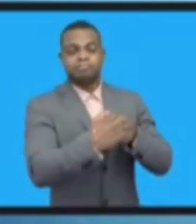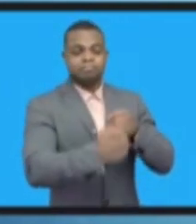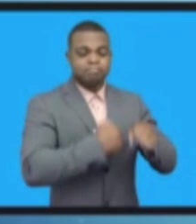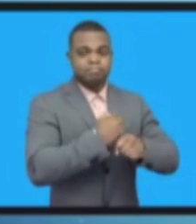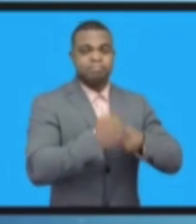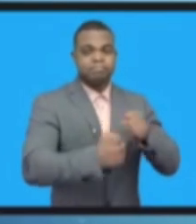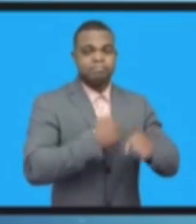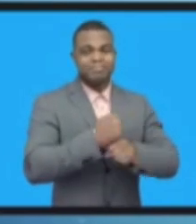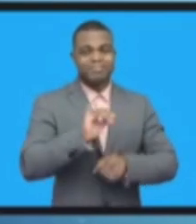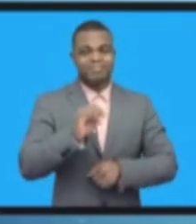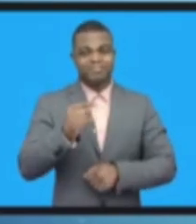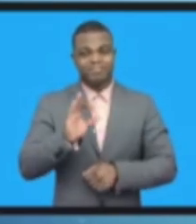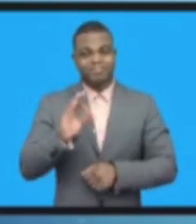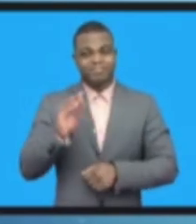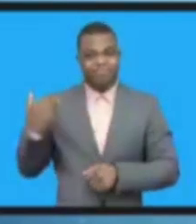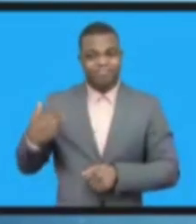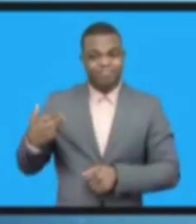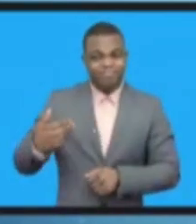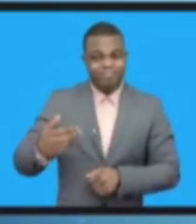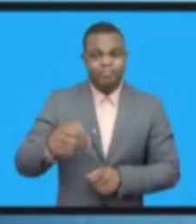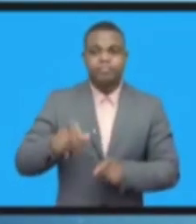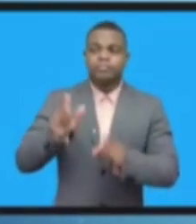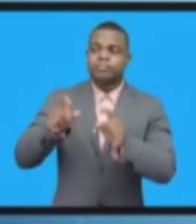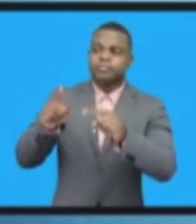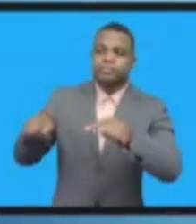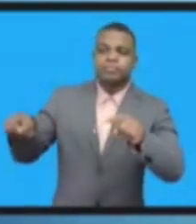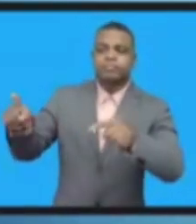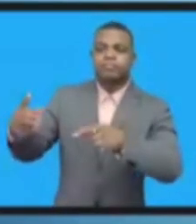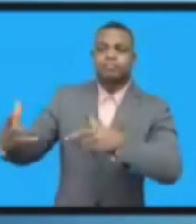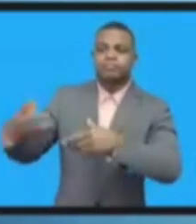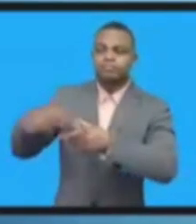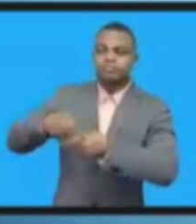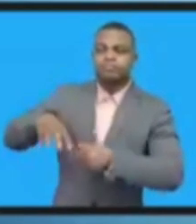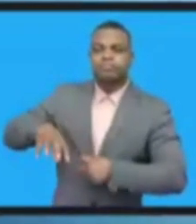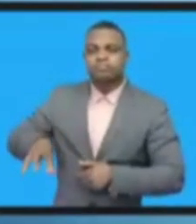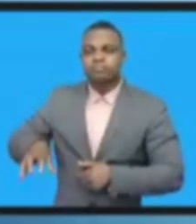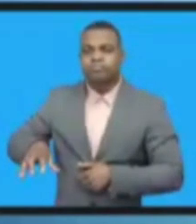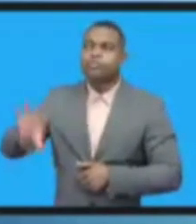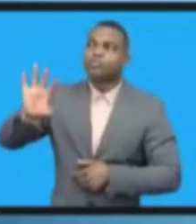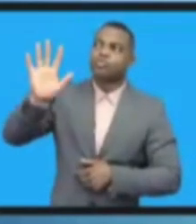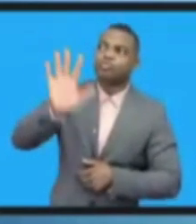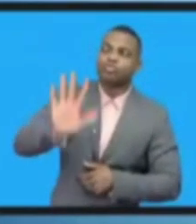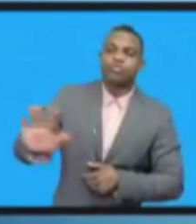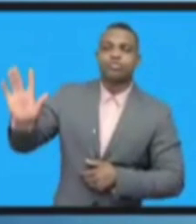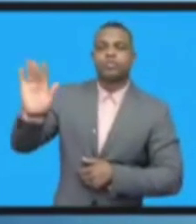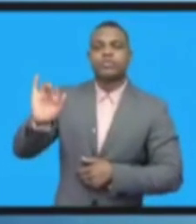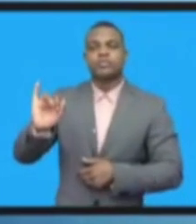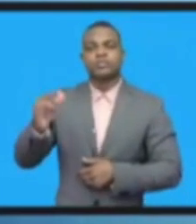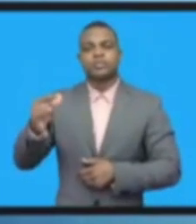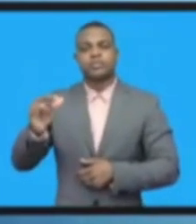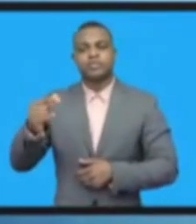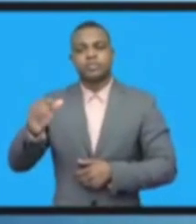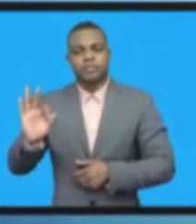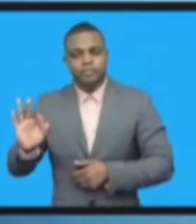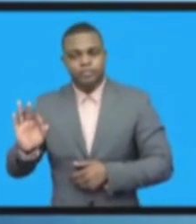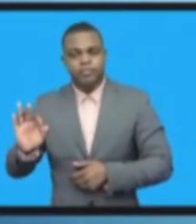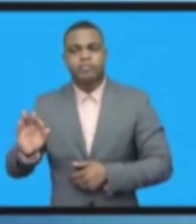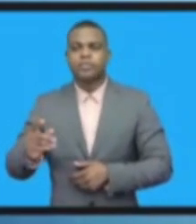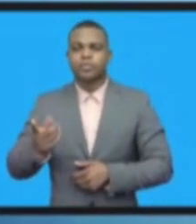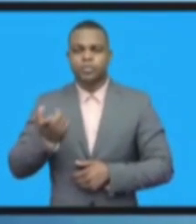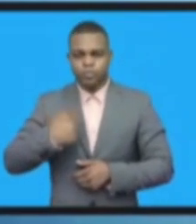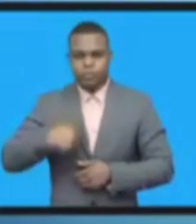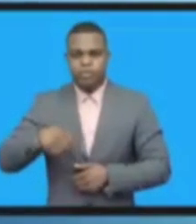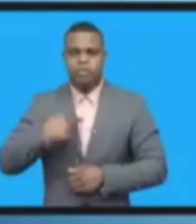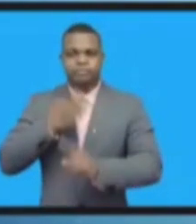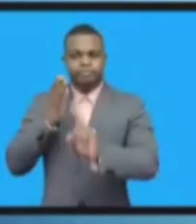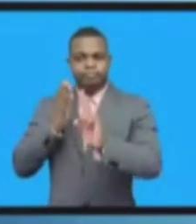МАК, а также с участниками ежегодной в IGF и с